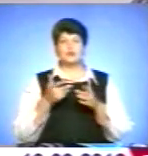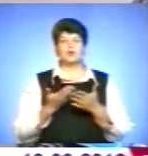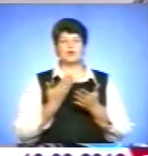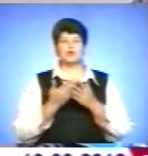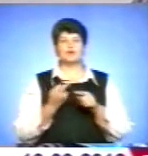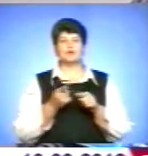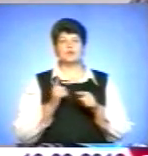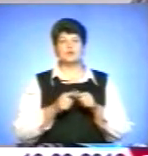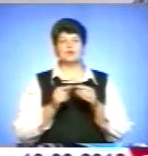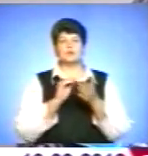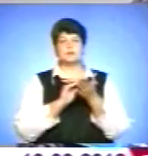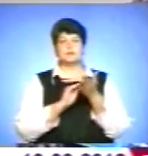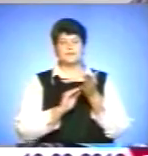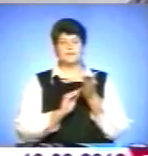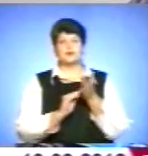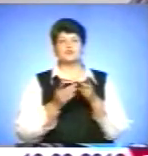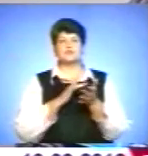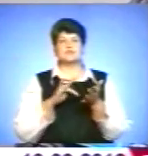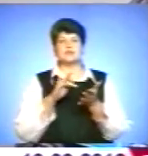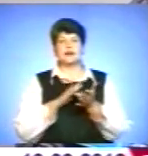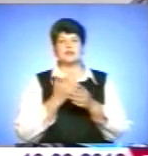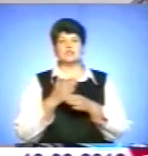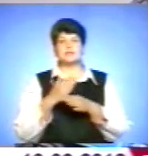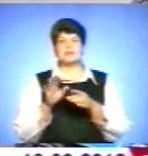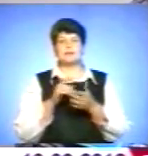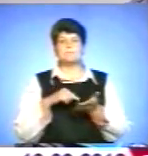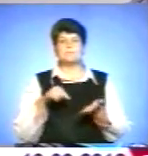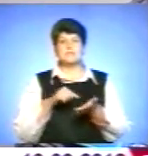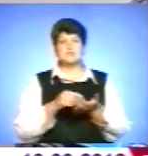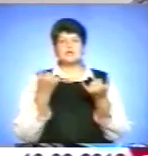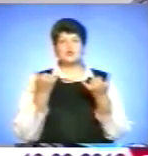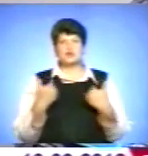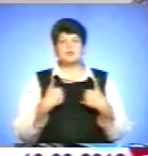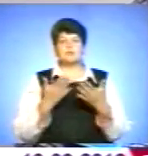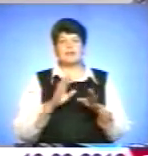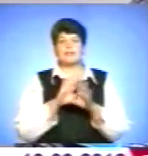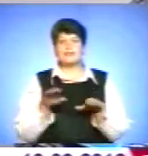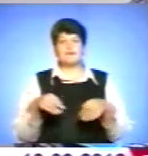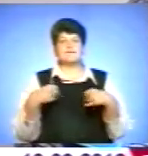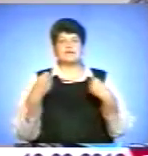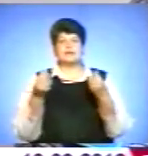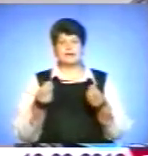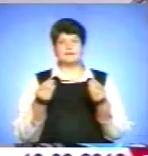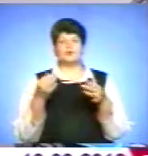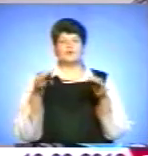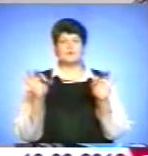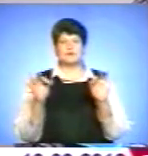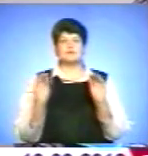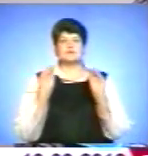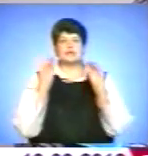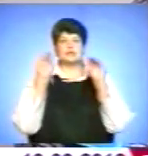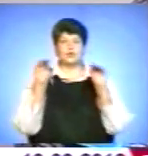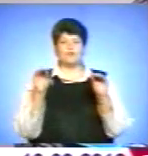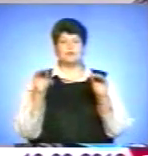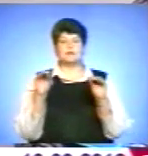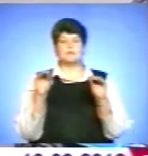концепції чітко вирішено, що, наприклад, у центральній частині міста сьогодні ми не видаємо дозволи на встановлення конструкції